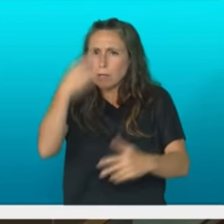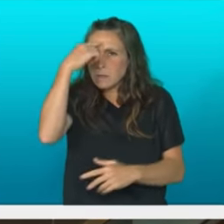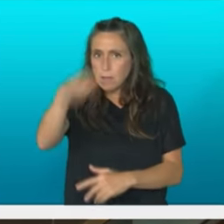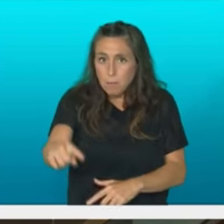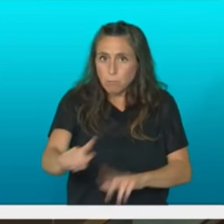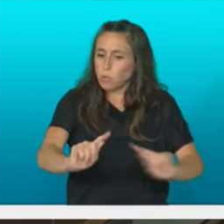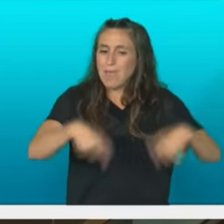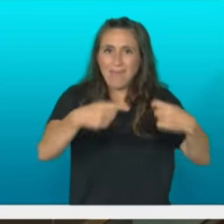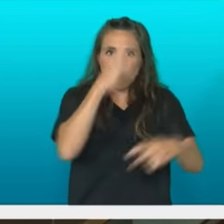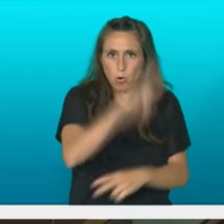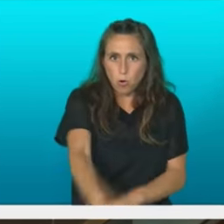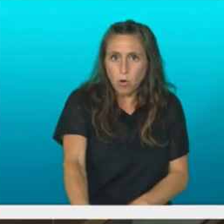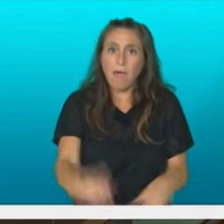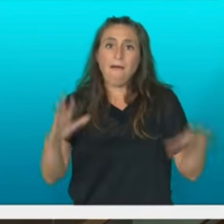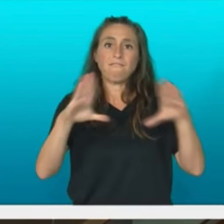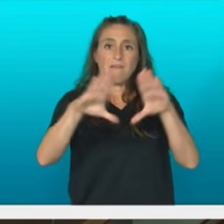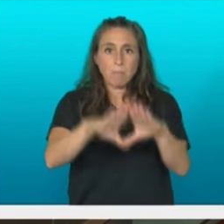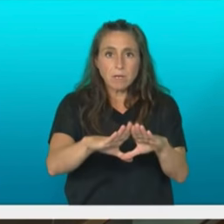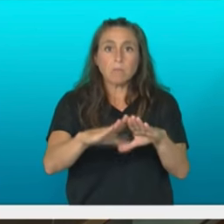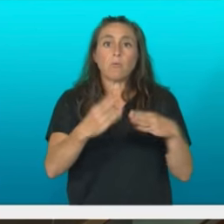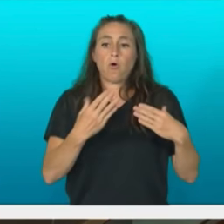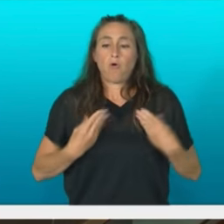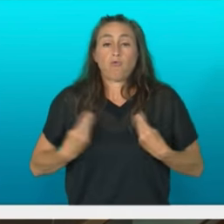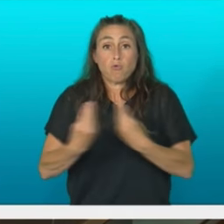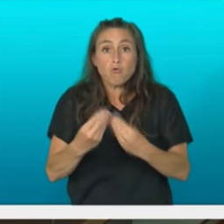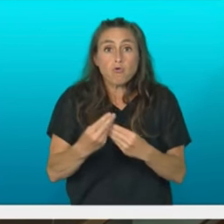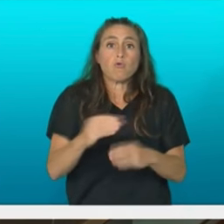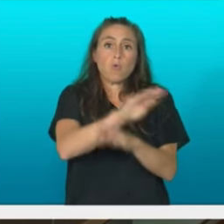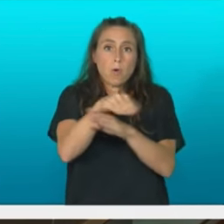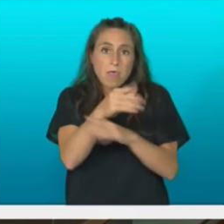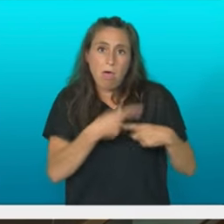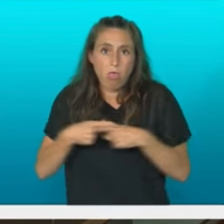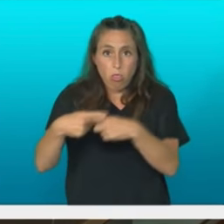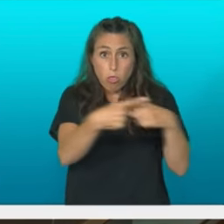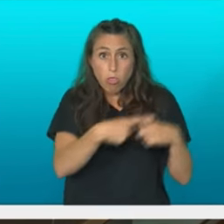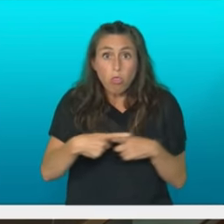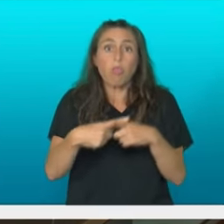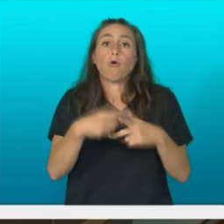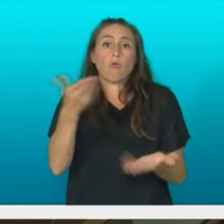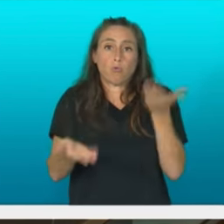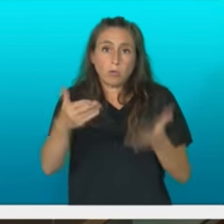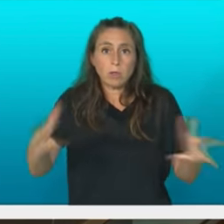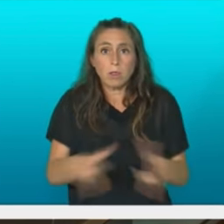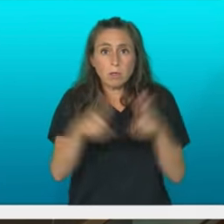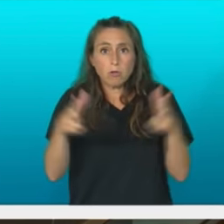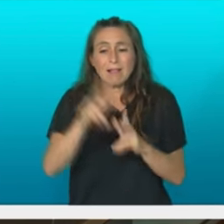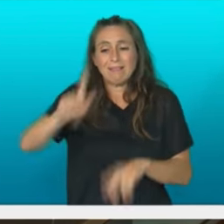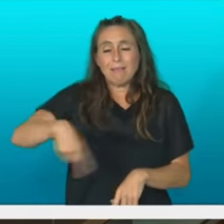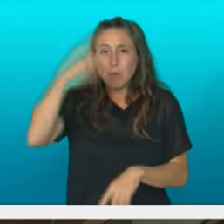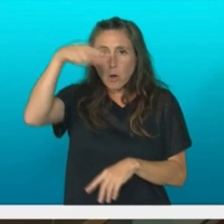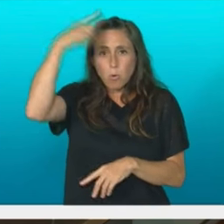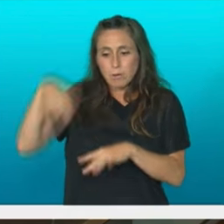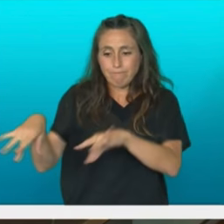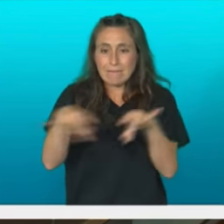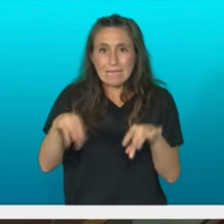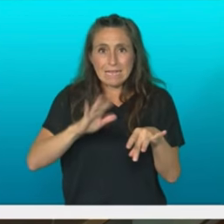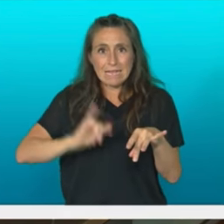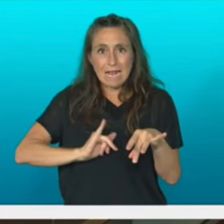feminismoa, elkartza intza, justizia soziala, eta gure kultura lurraldean errotutako identitate